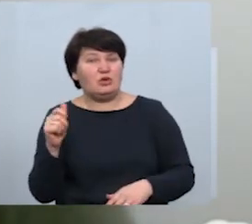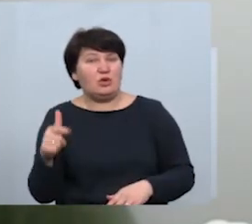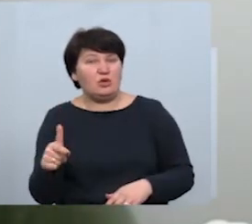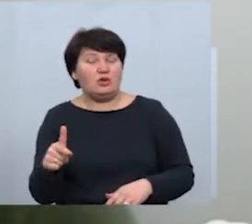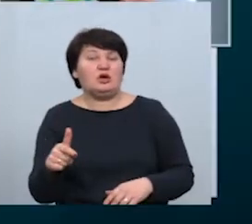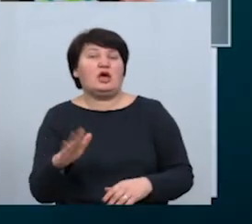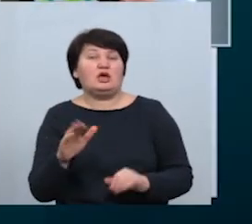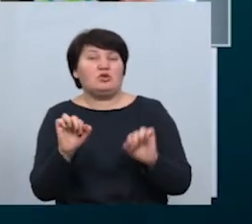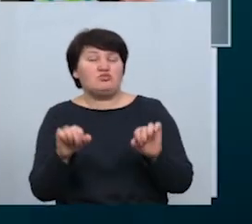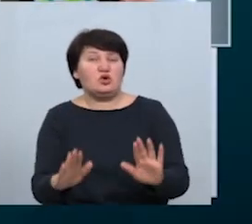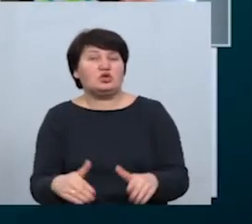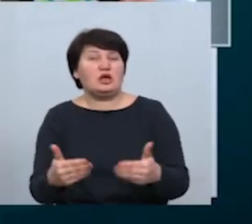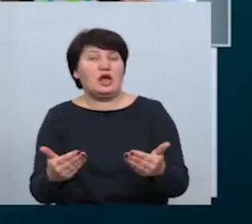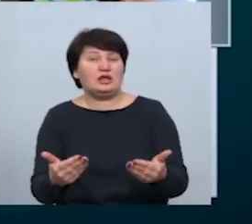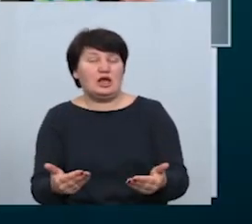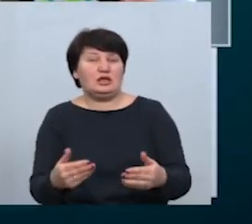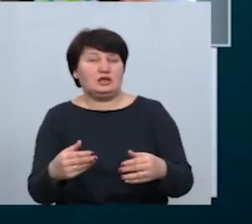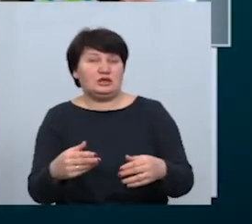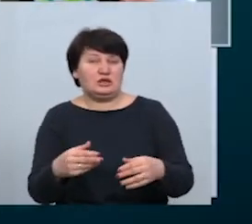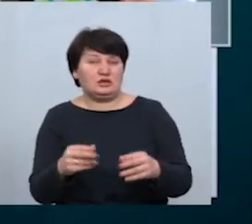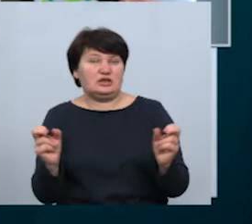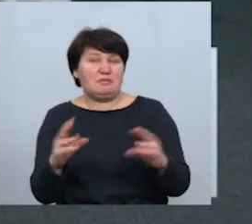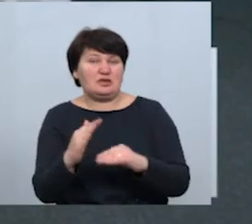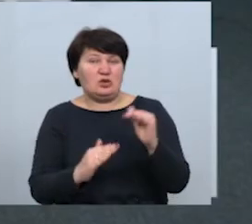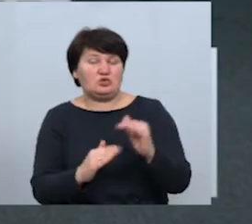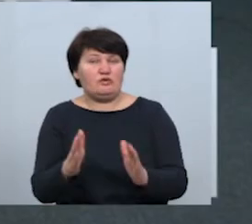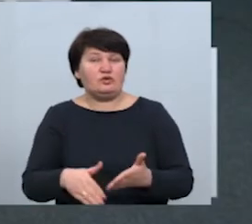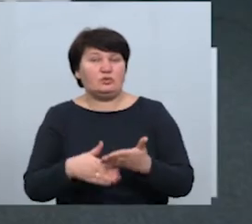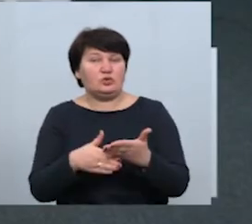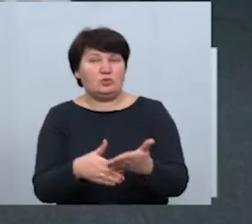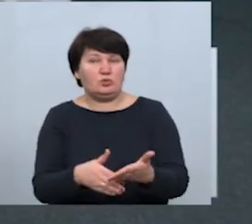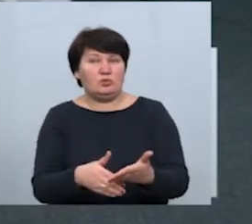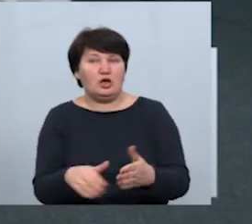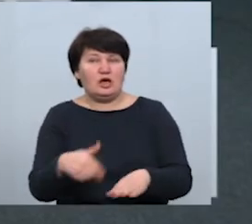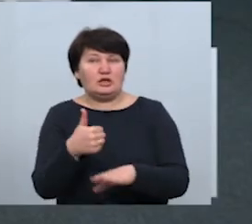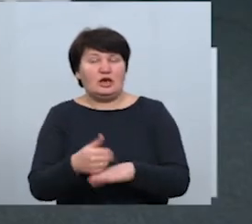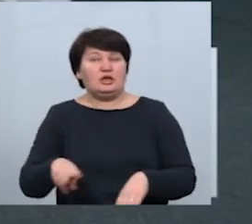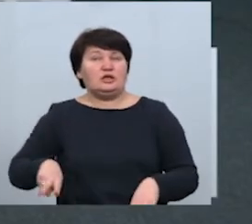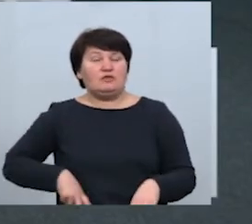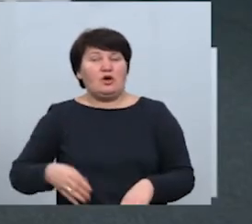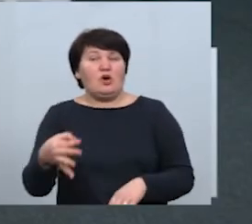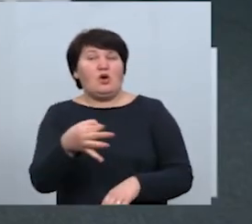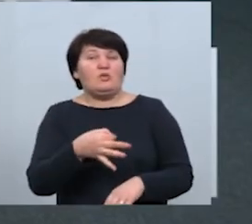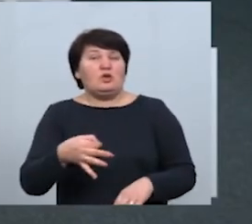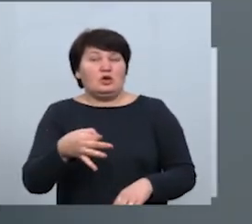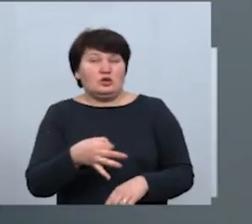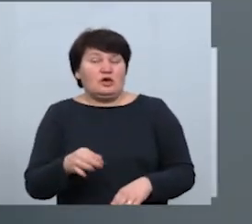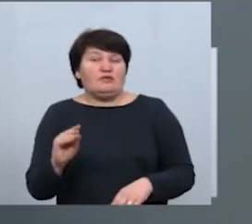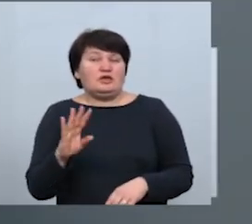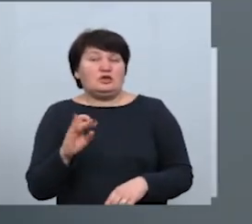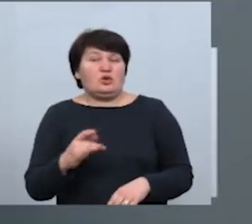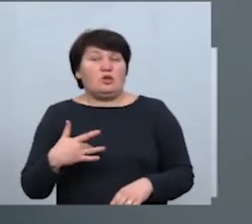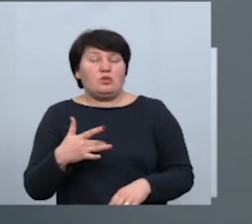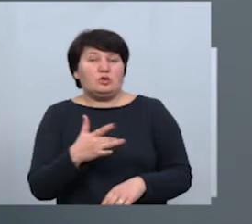який зможе надати технічну спеціалізовану допомогу. Генеральний директор обласного фтизіопульмонологічного центру